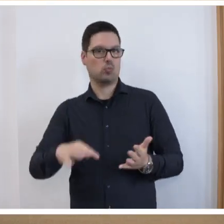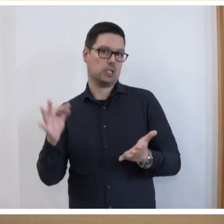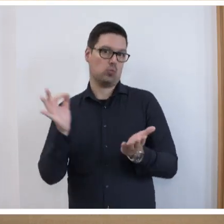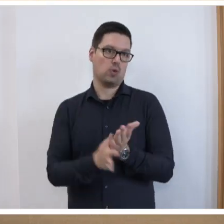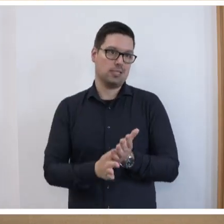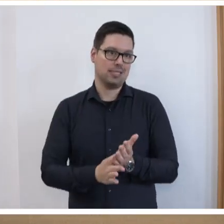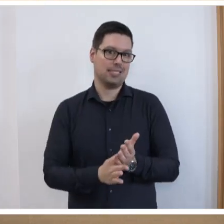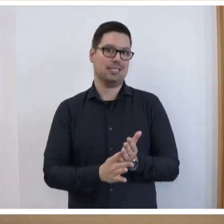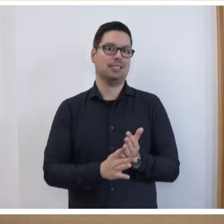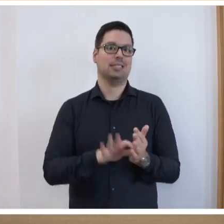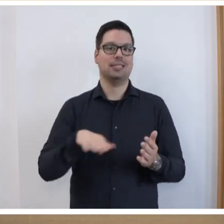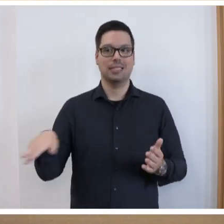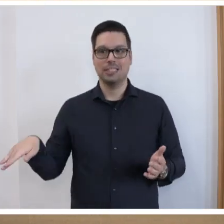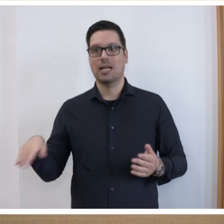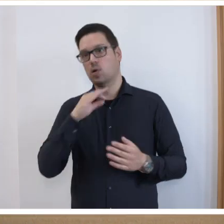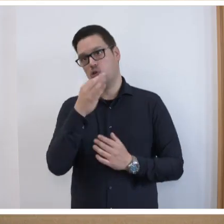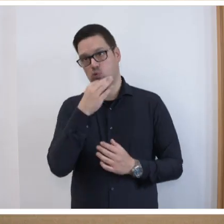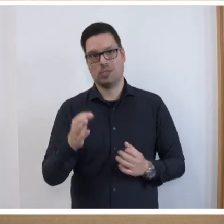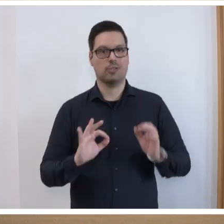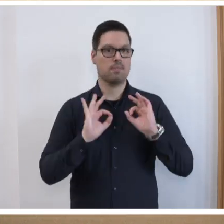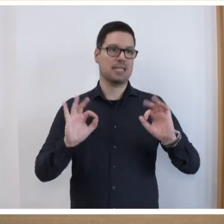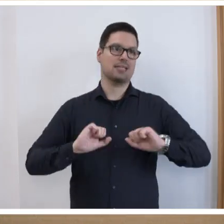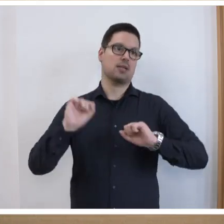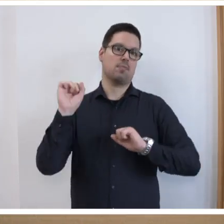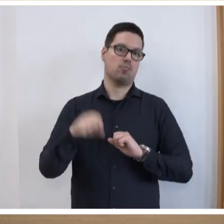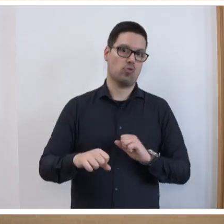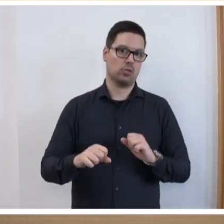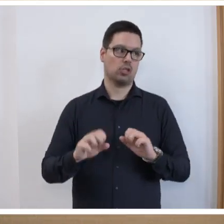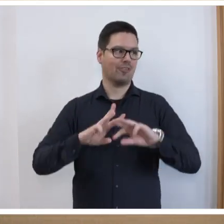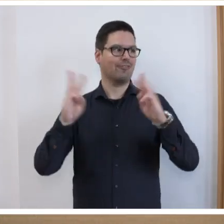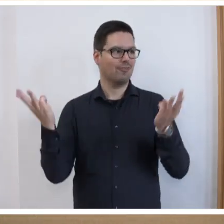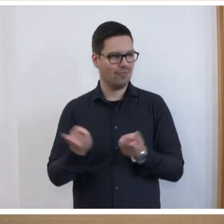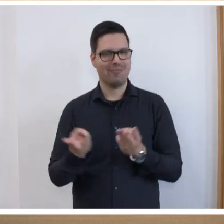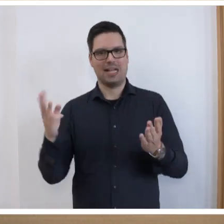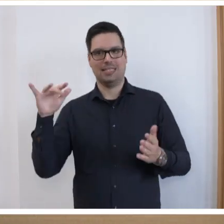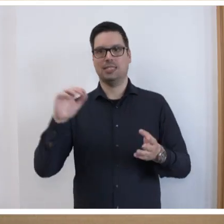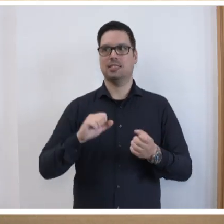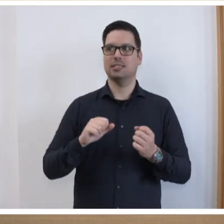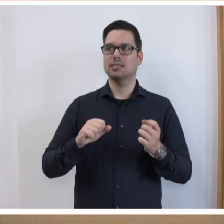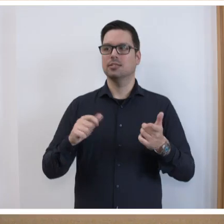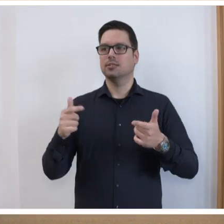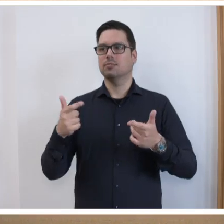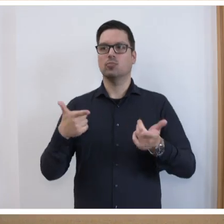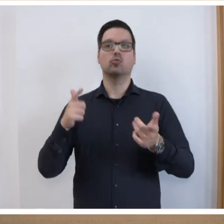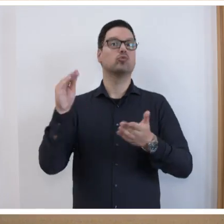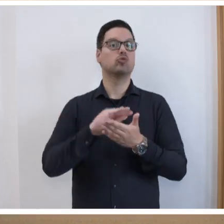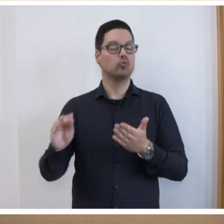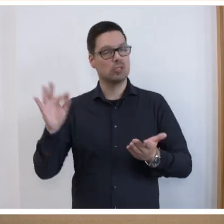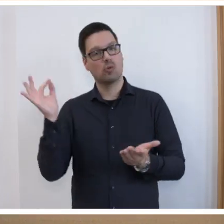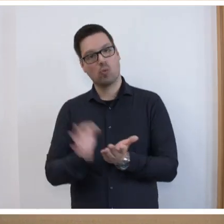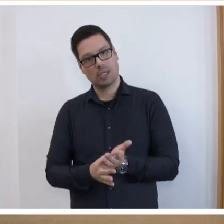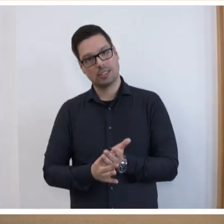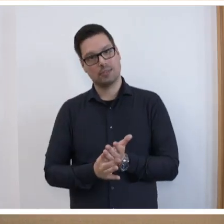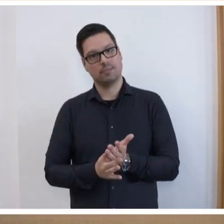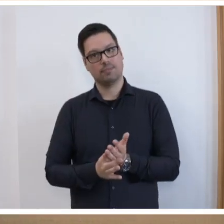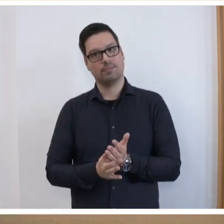an dem Kinder und Jugendliche bestmöglich, auf die sich im Wandel befindliche Welt vorbereitet werden. Und Schule muss ein Ort sein, der